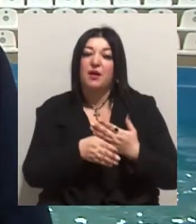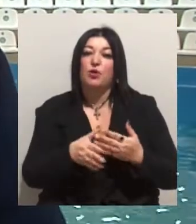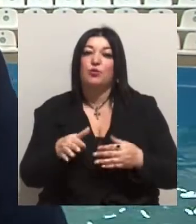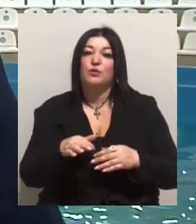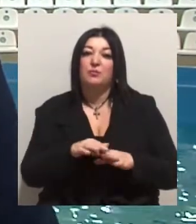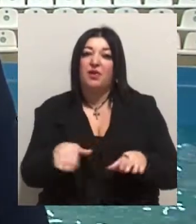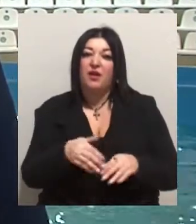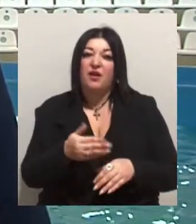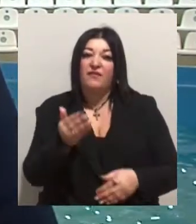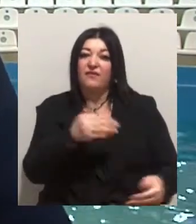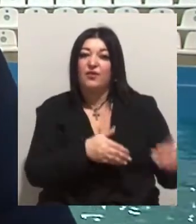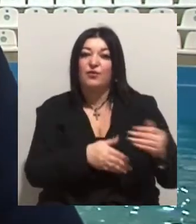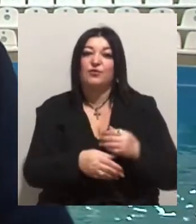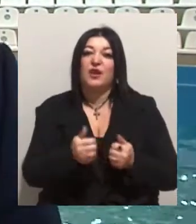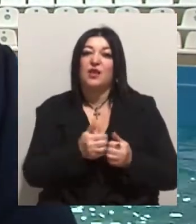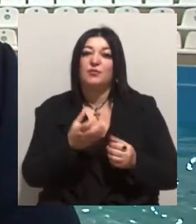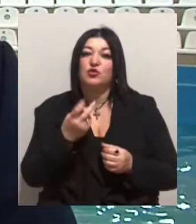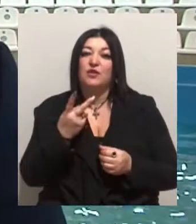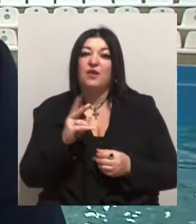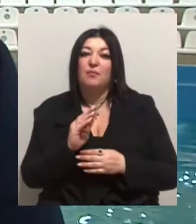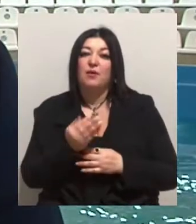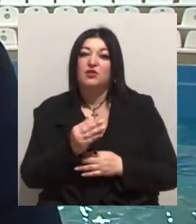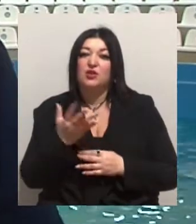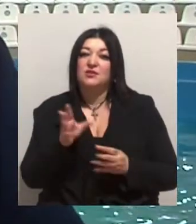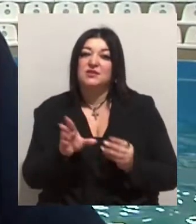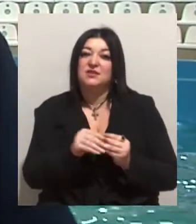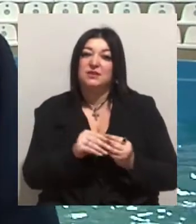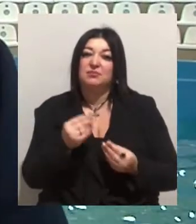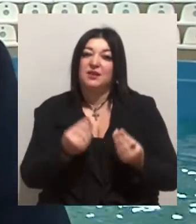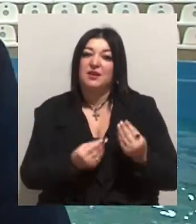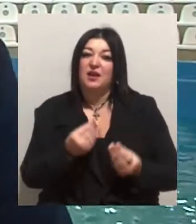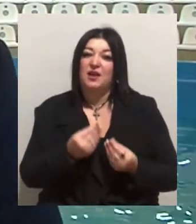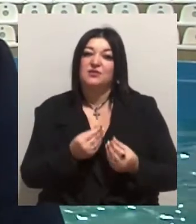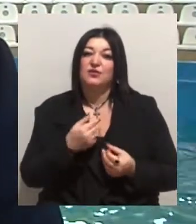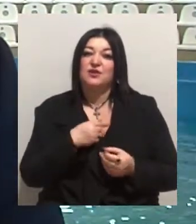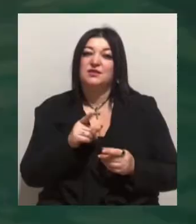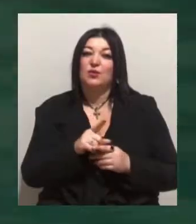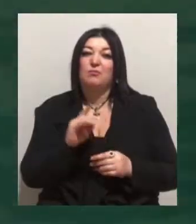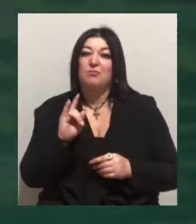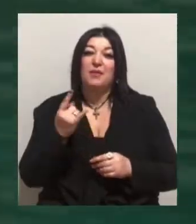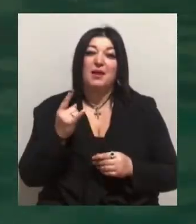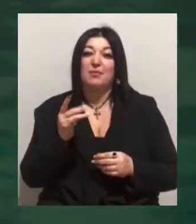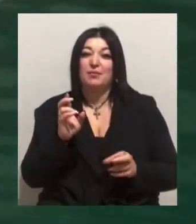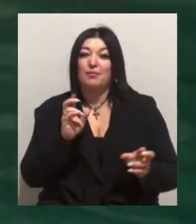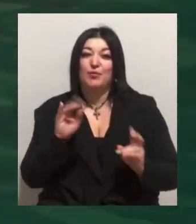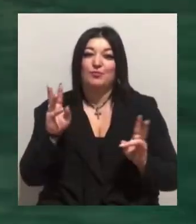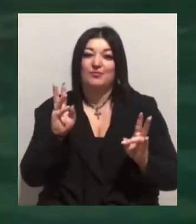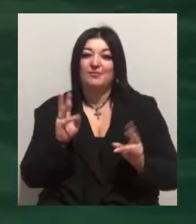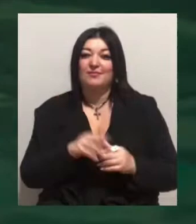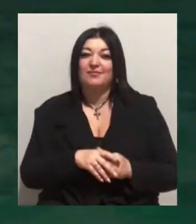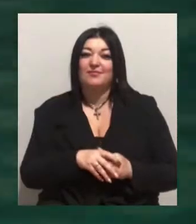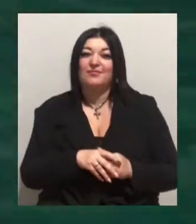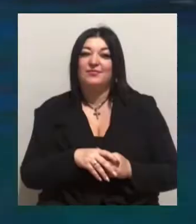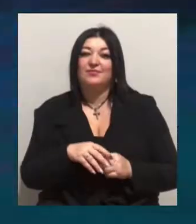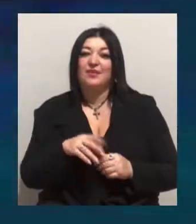Рядом ще плавають два малыша, які вже з ним граються. У нас такий бебі-бум з тією дельфіна. Маля житиме в одеському